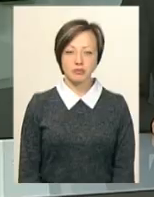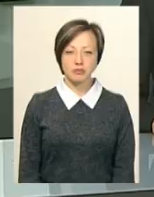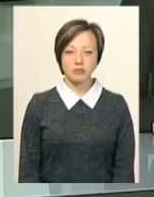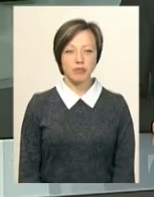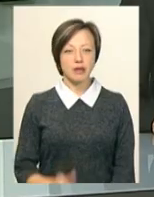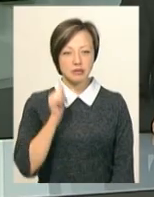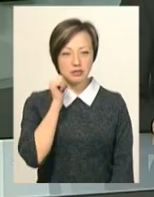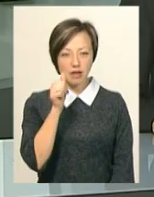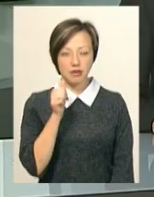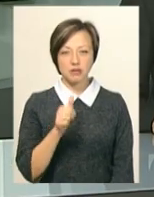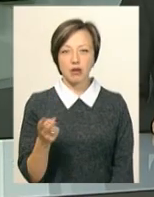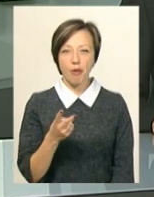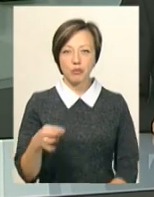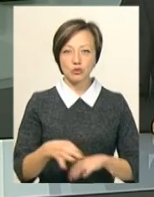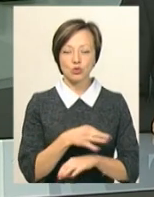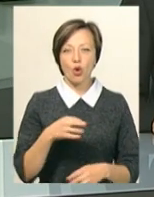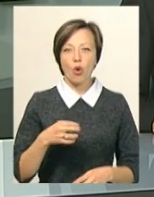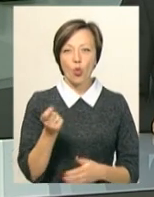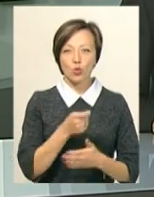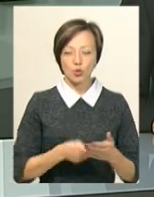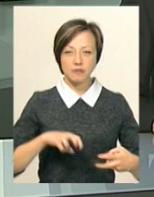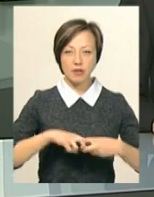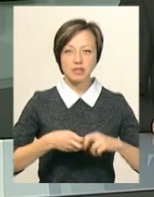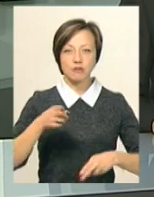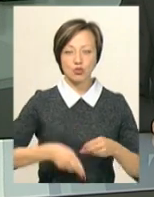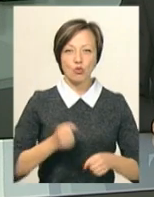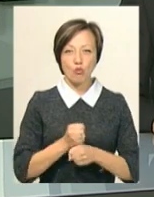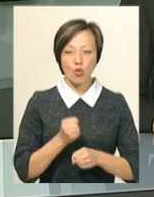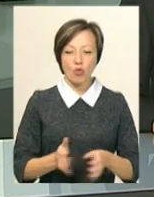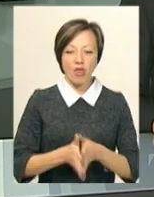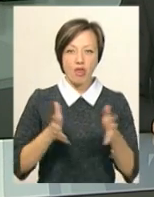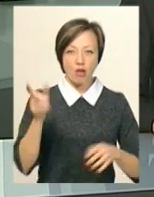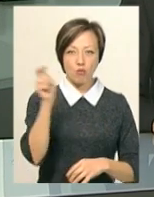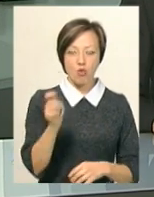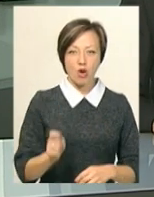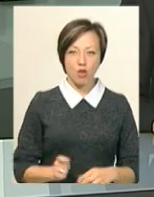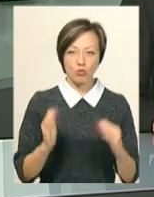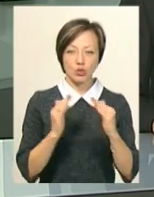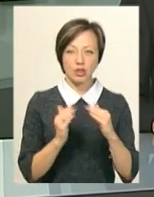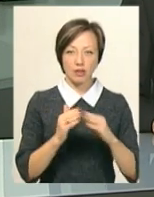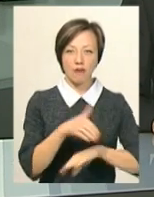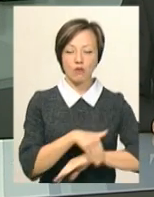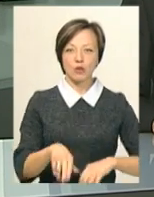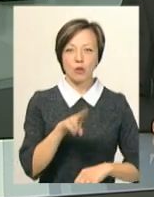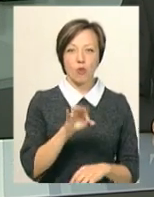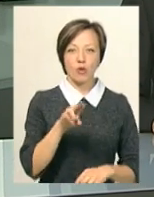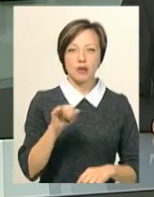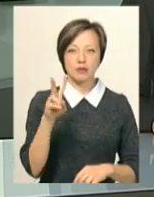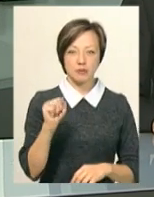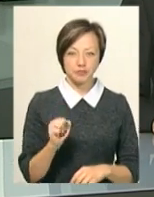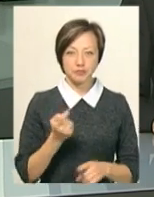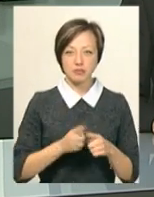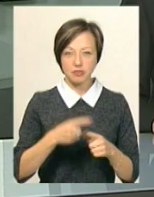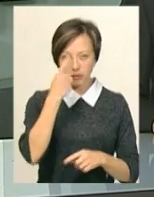Завтра подружжя художників з Івано-Франківська завершить роботу над муралом, який прикрасить стіну будинку на вулиці Подільській у Хмельницькому.